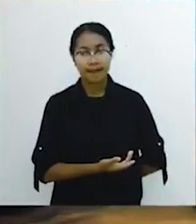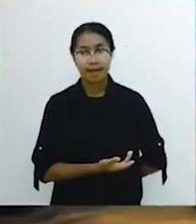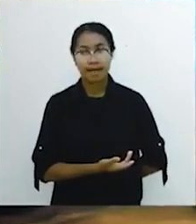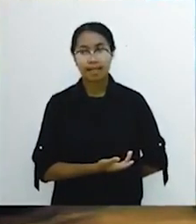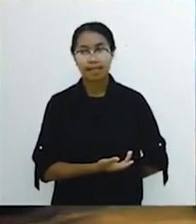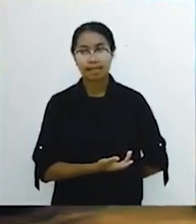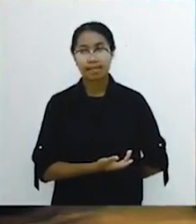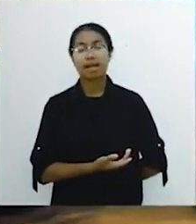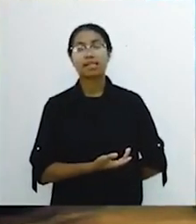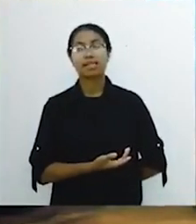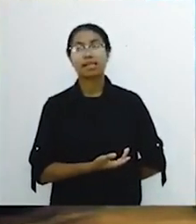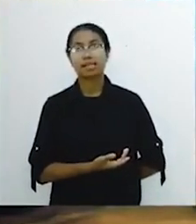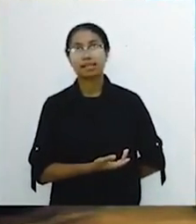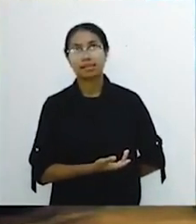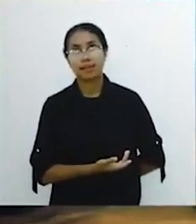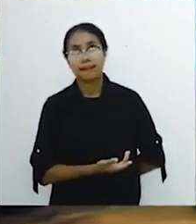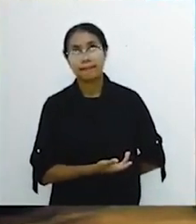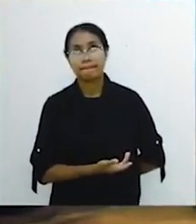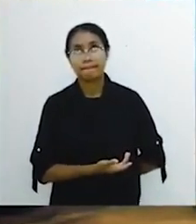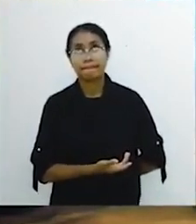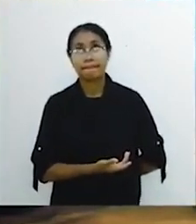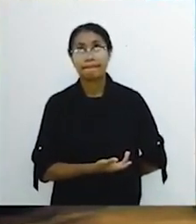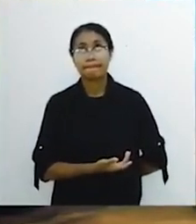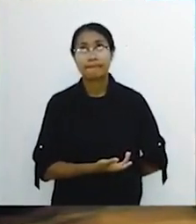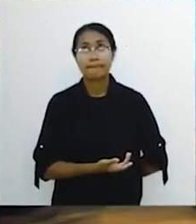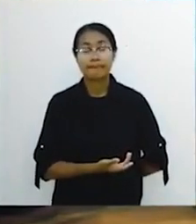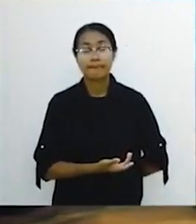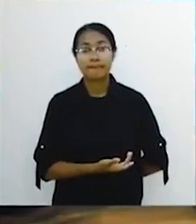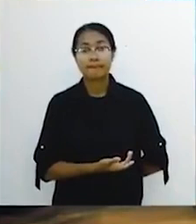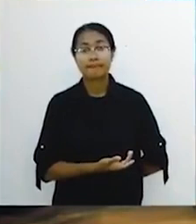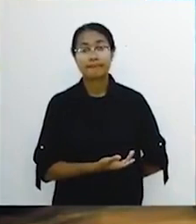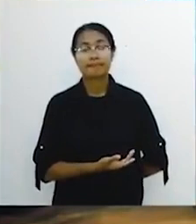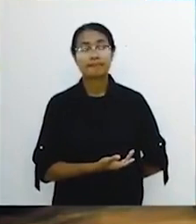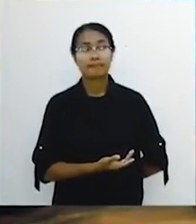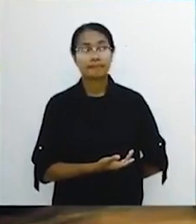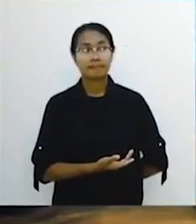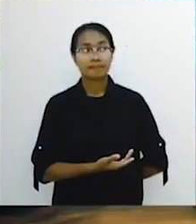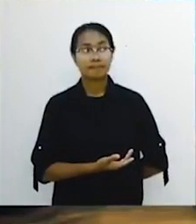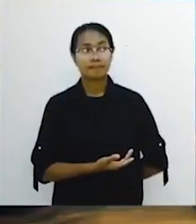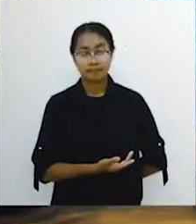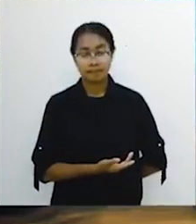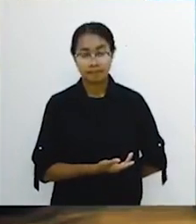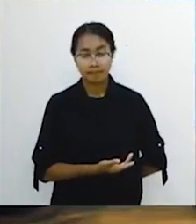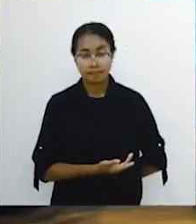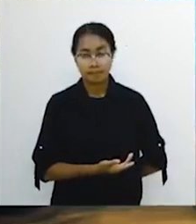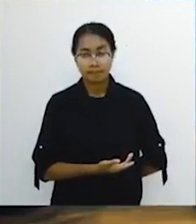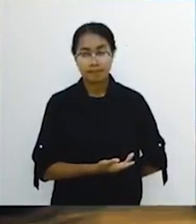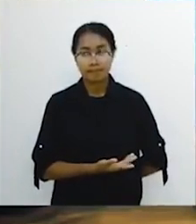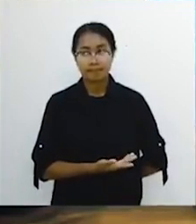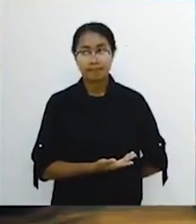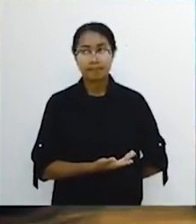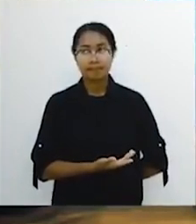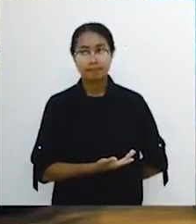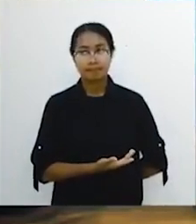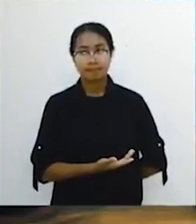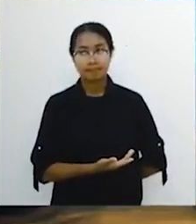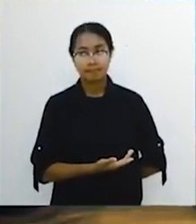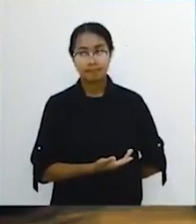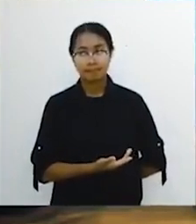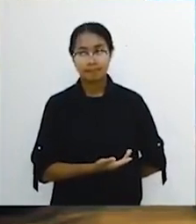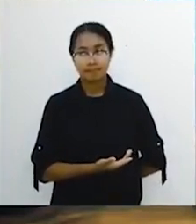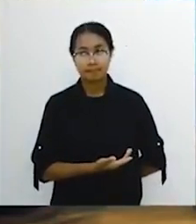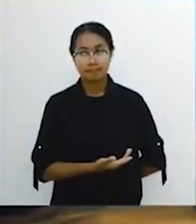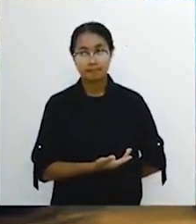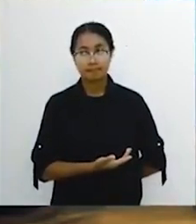-kesembuhan ilahi zaman sekarang ini. Bukan main banyaknya orang yang sembuh setengah-setengah. Tapi mengaku telah mengalami kesembuhan ilahi. Ini